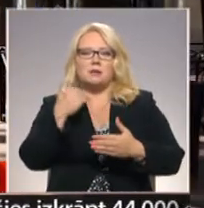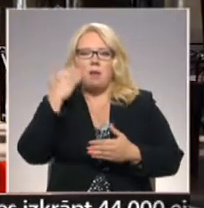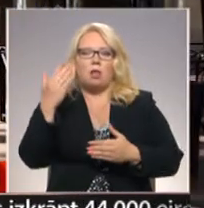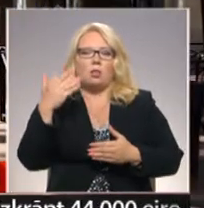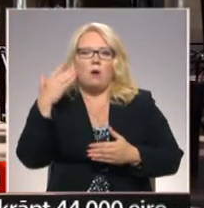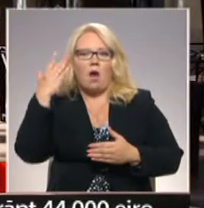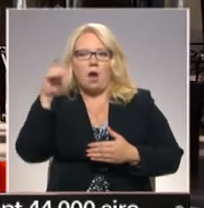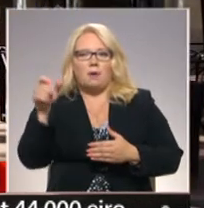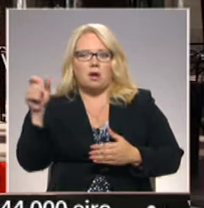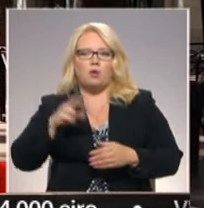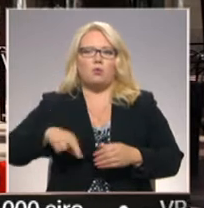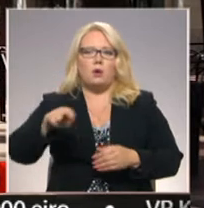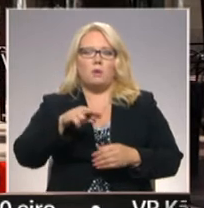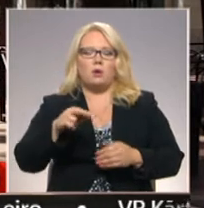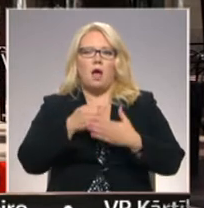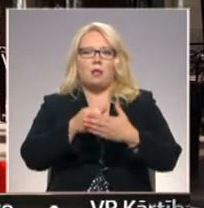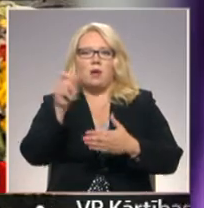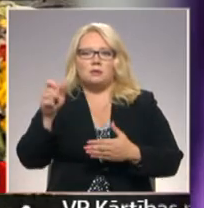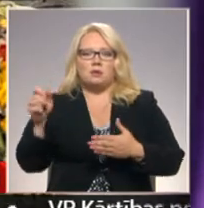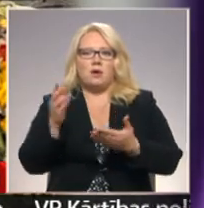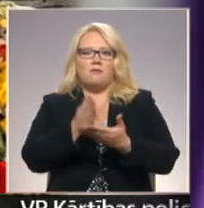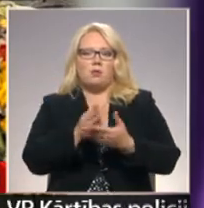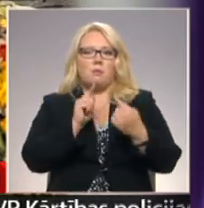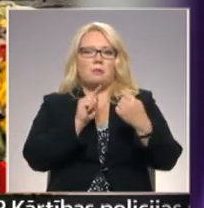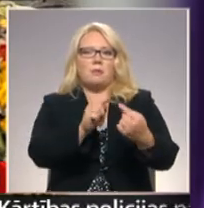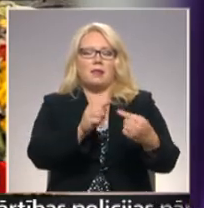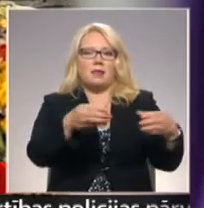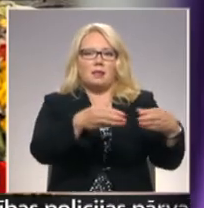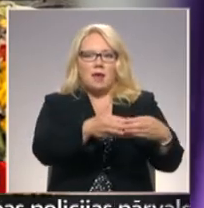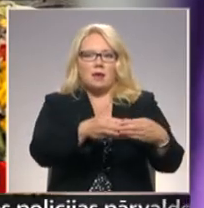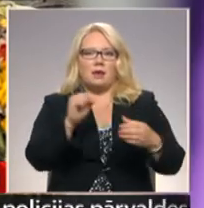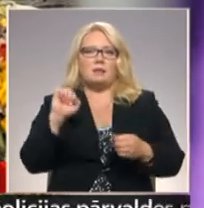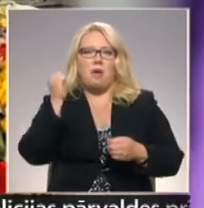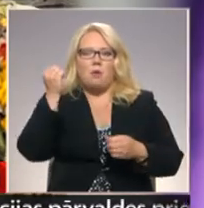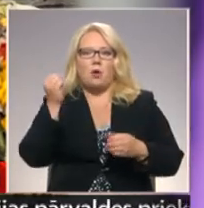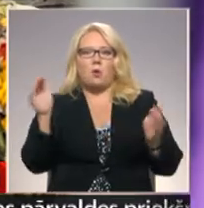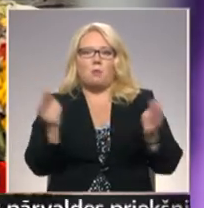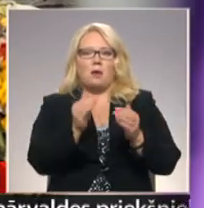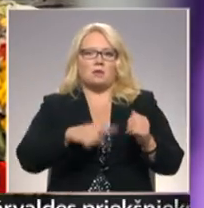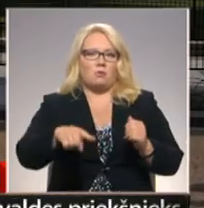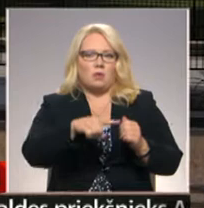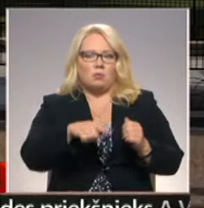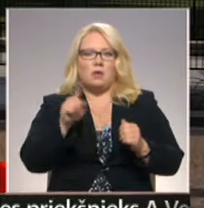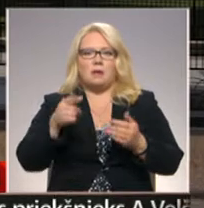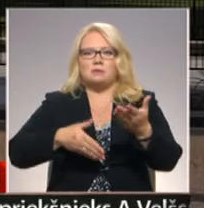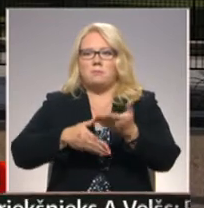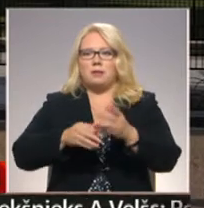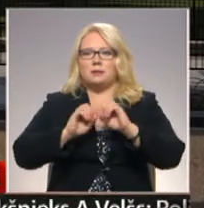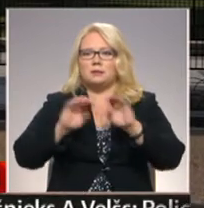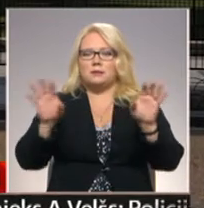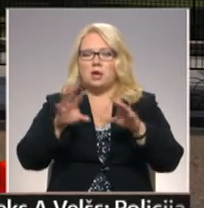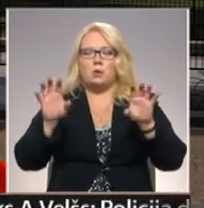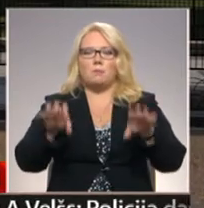amerikāņu un republikāņu atbalstītāju vidū, kamēr pretnieku bāze ir demokrāti un minoritātes. Tas arī palīdz izskaidrot